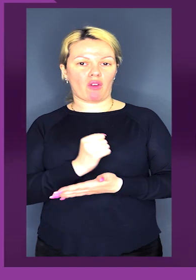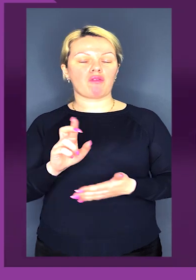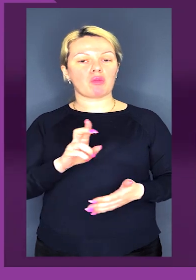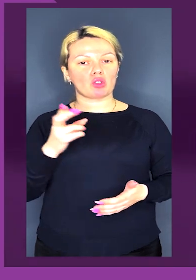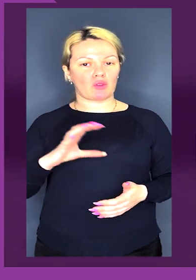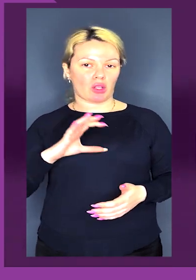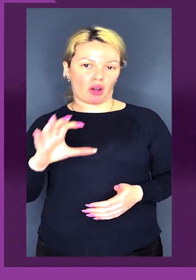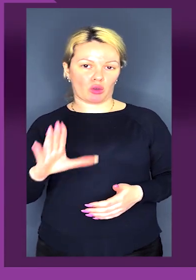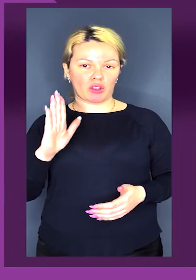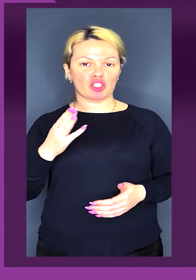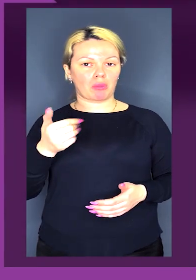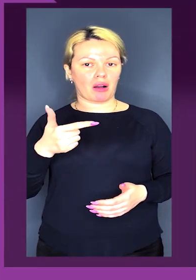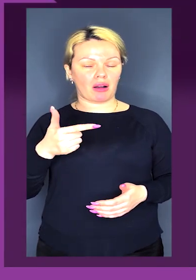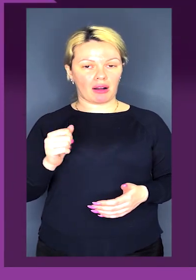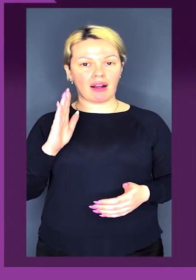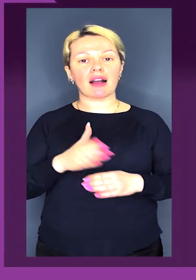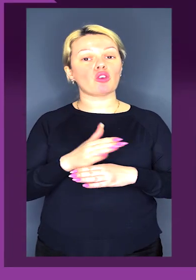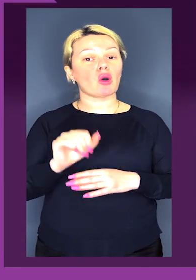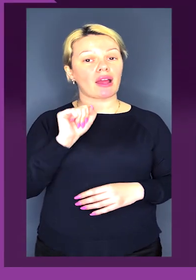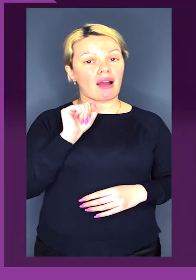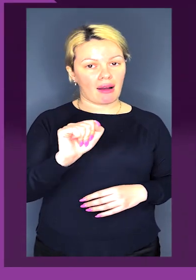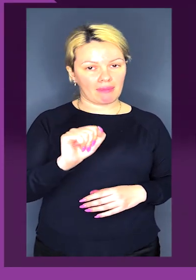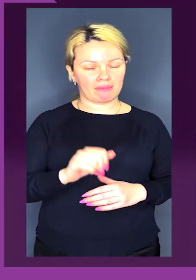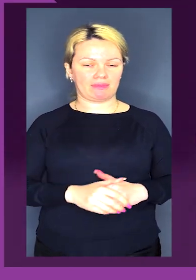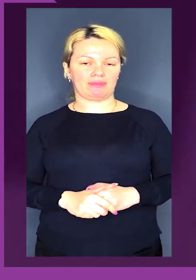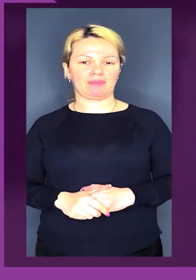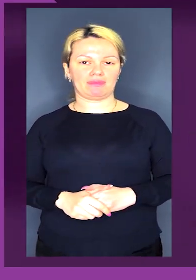завоював бронзову нагороду у шпазі в категорії А.